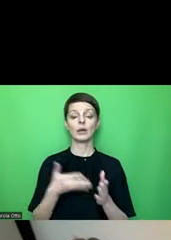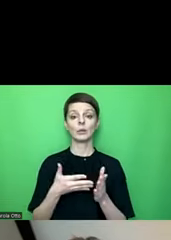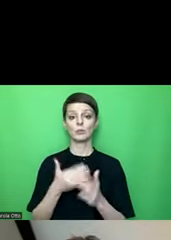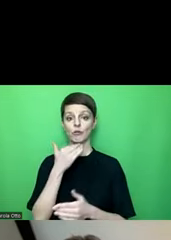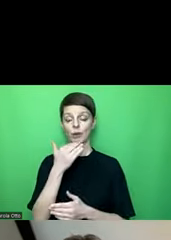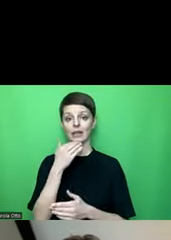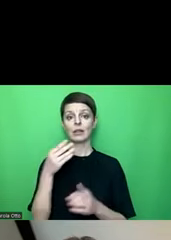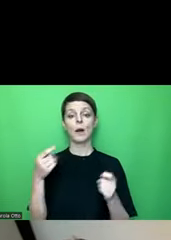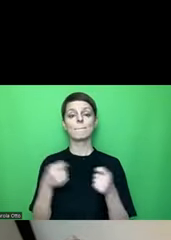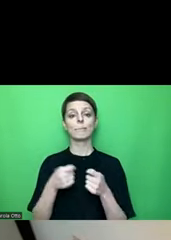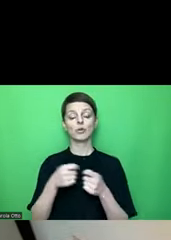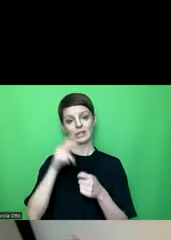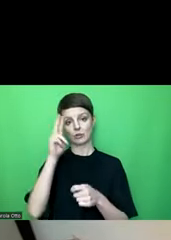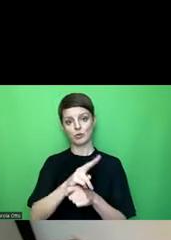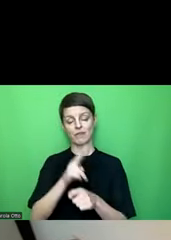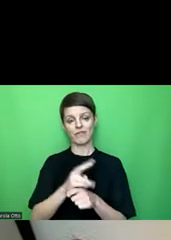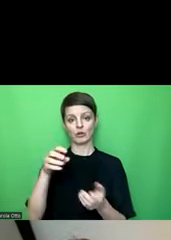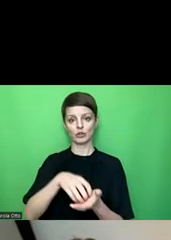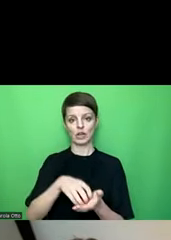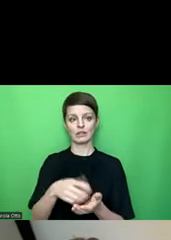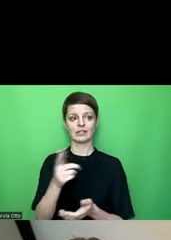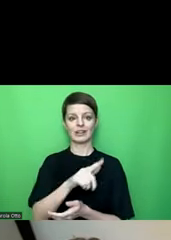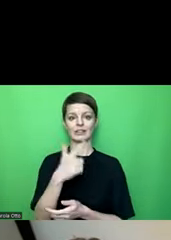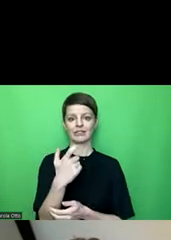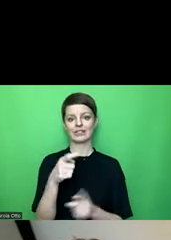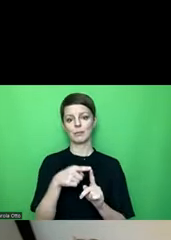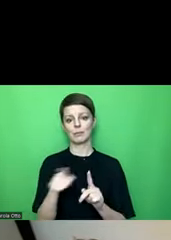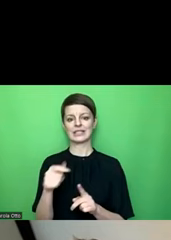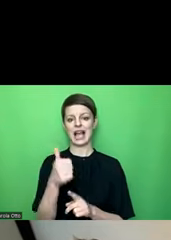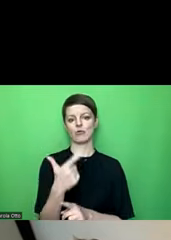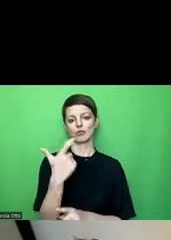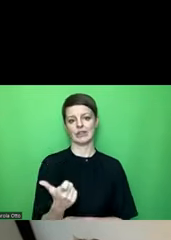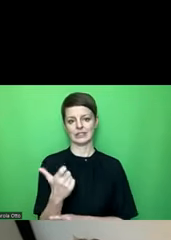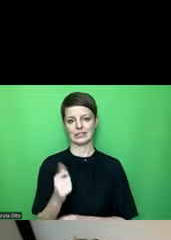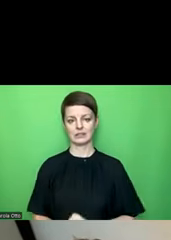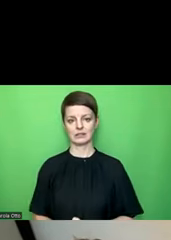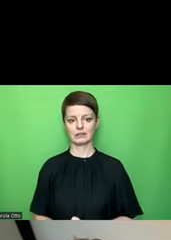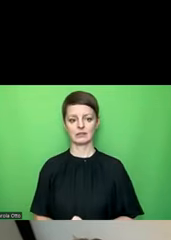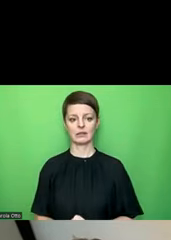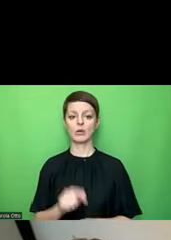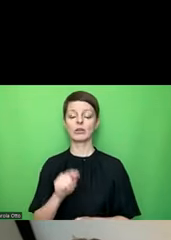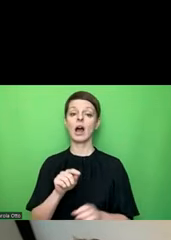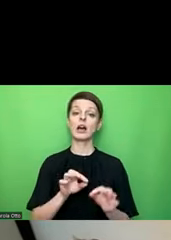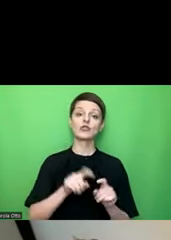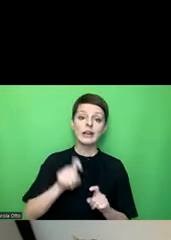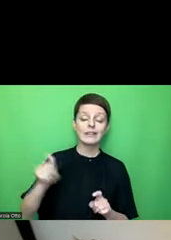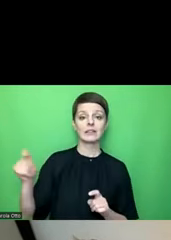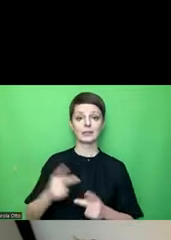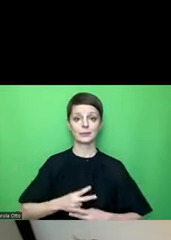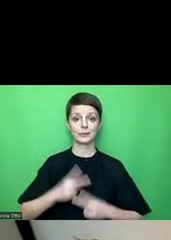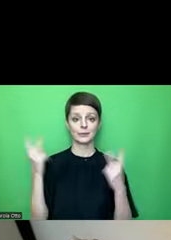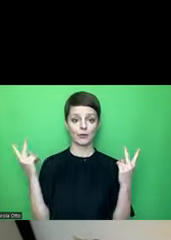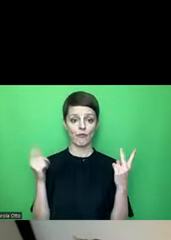Bundesüberwachungsstelle vom Jahr 2020 bis 2021 und da wurden Statistiken veröffentlicht